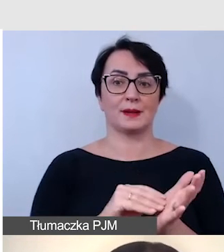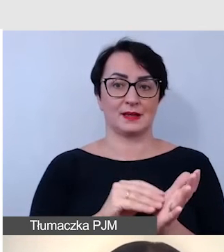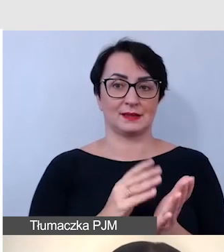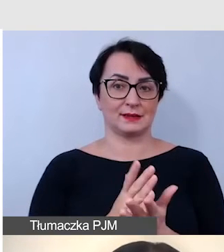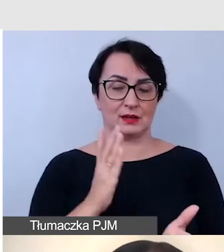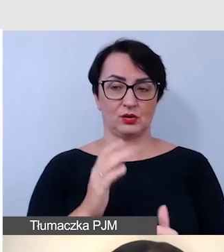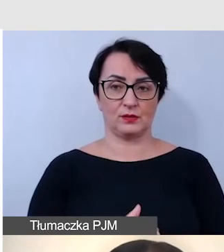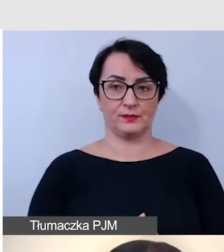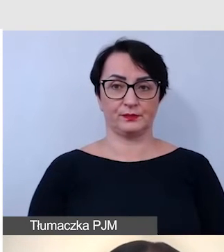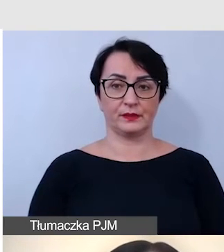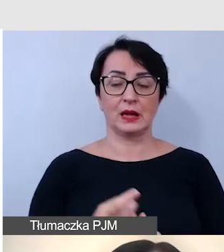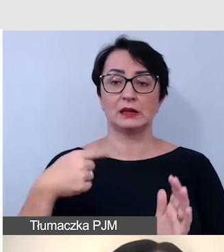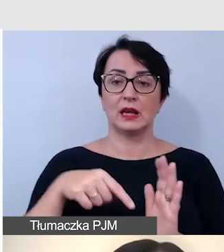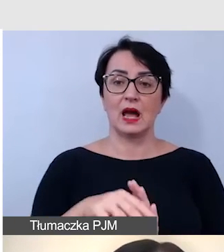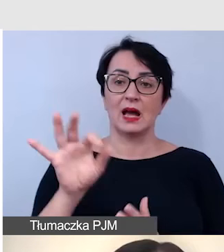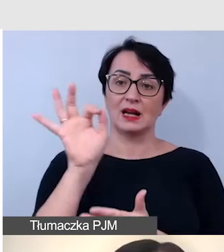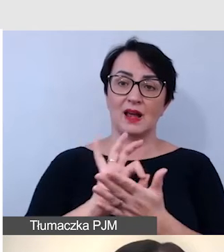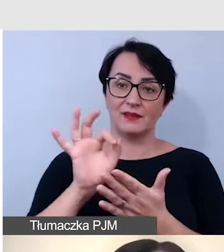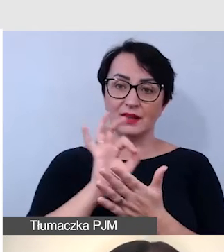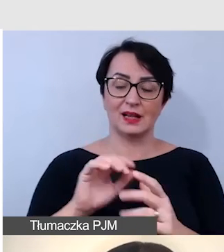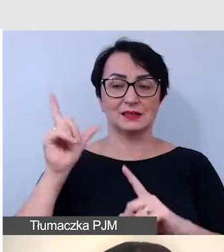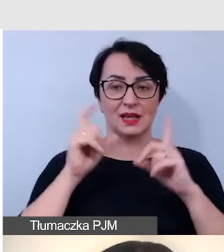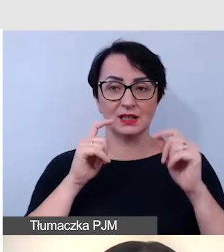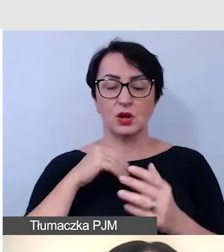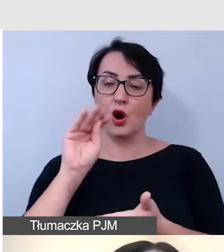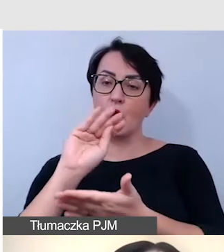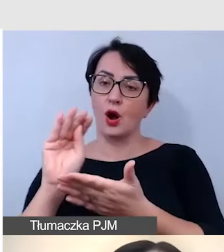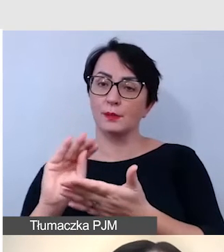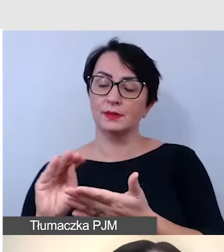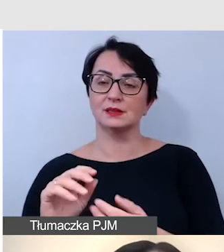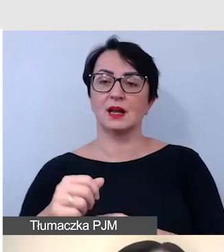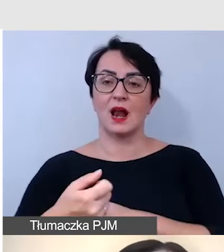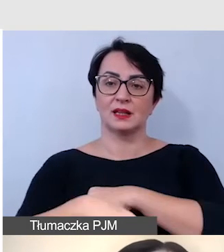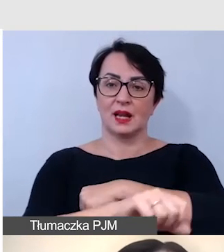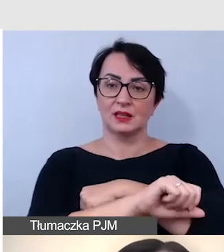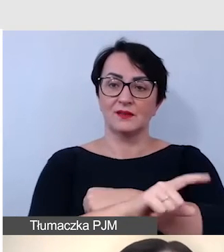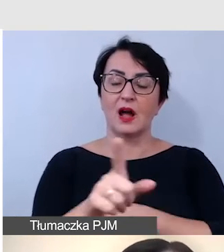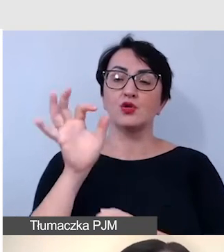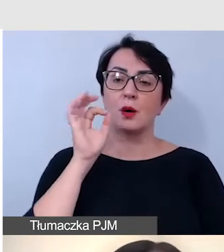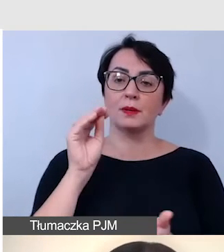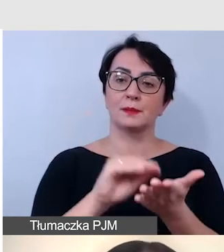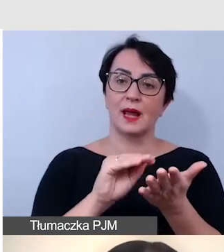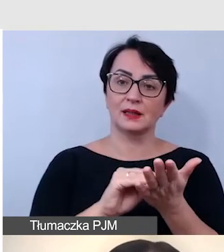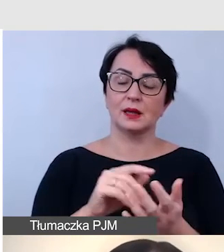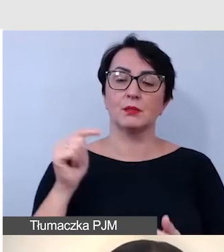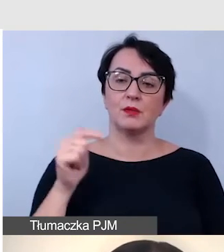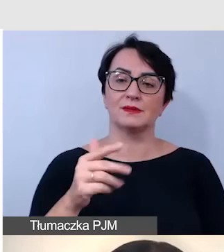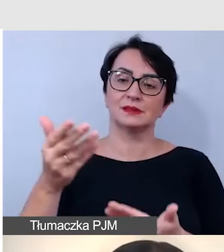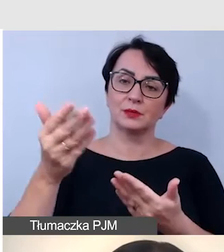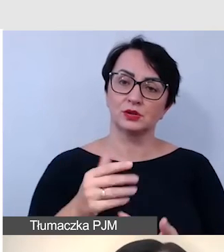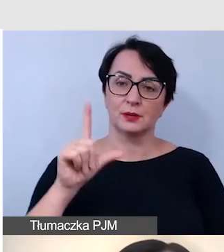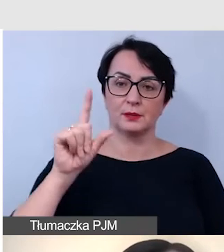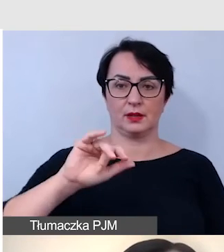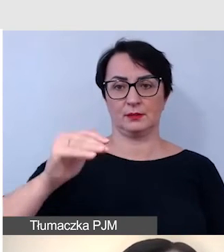grafiki zdjęć przygotowujemy opisy alternatywne i dobrą praktyką jest zaproszenie w polskim języku migowym.